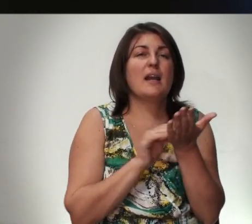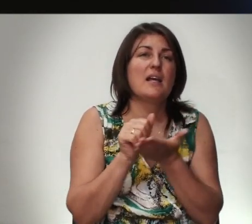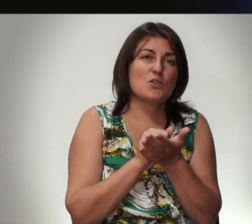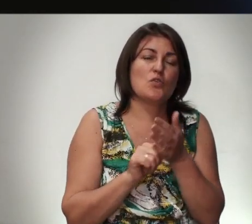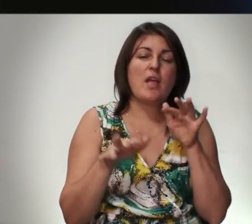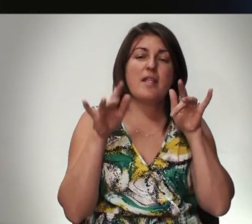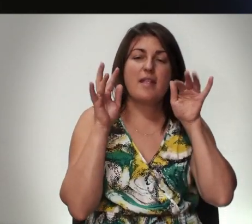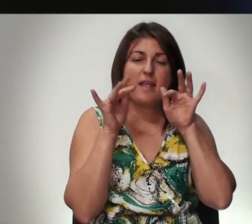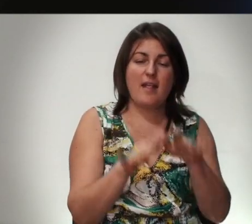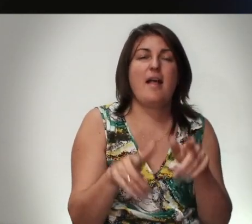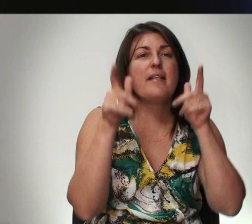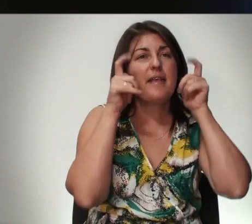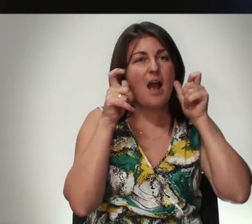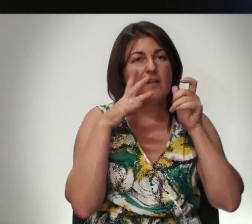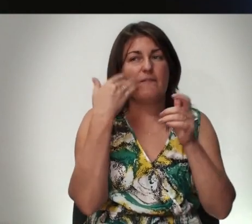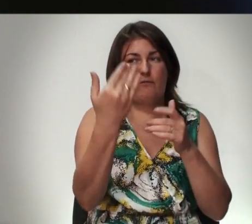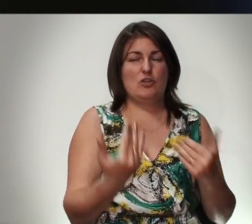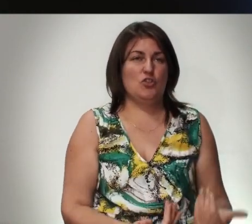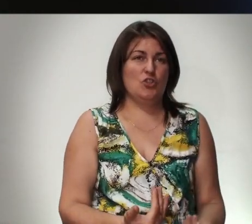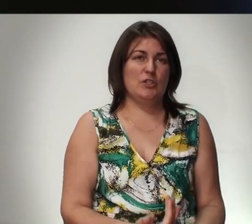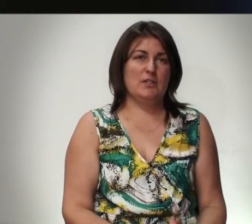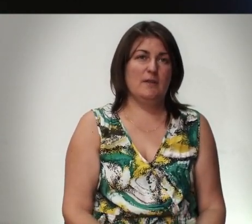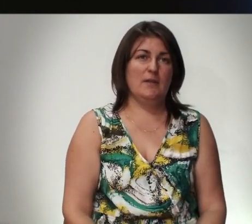Дела Дьявола В твоей Жизни